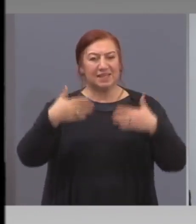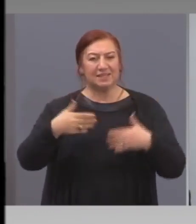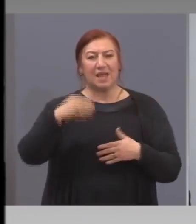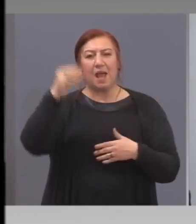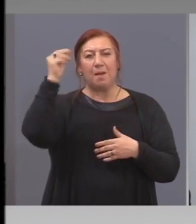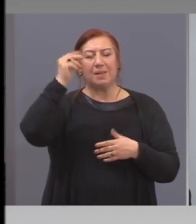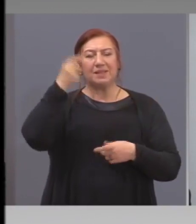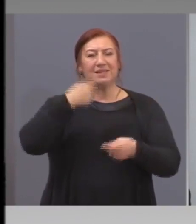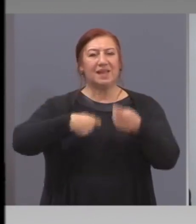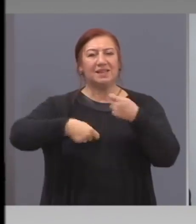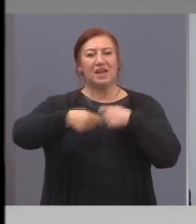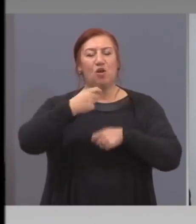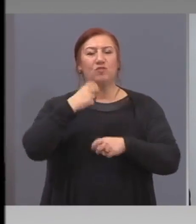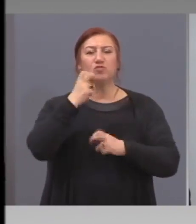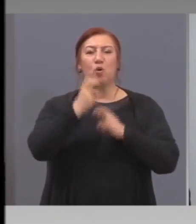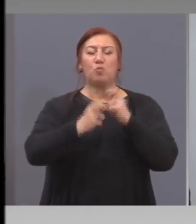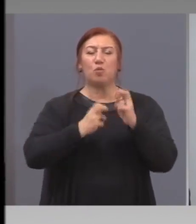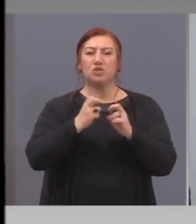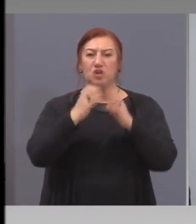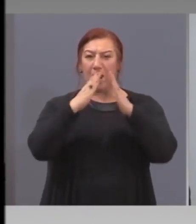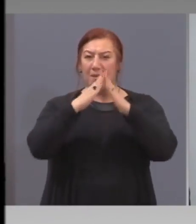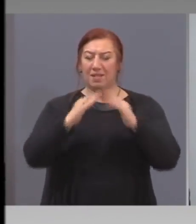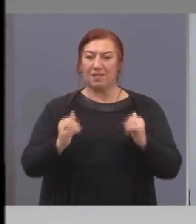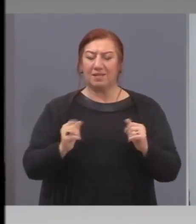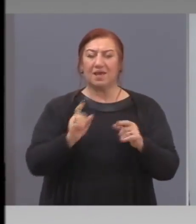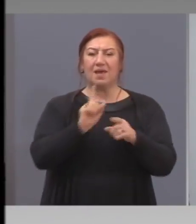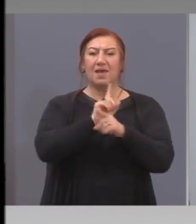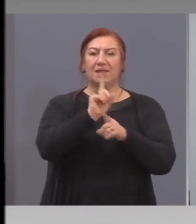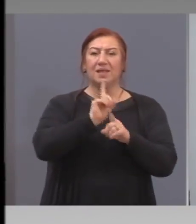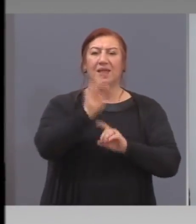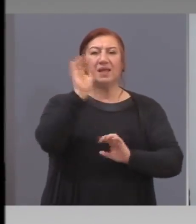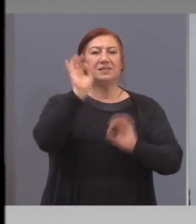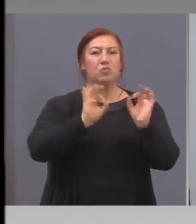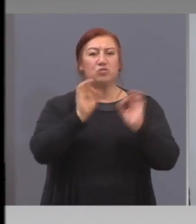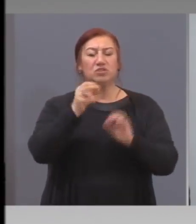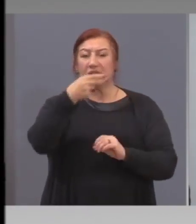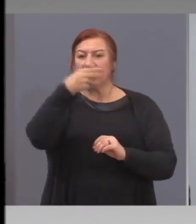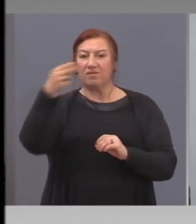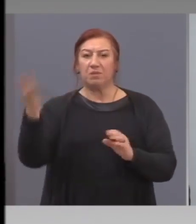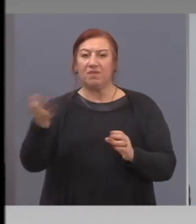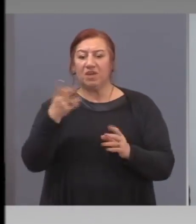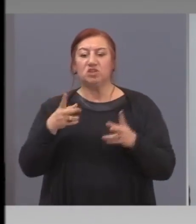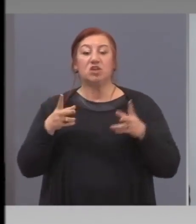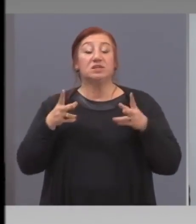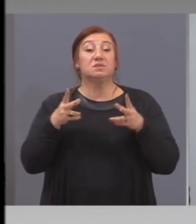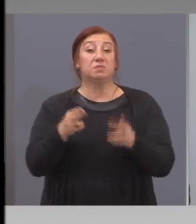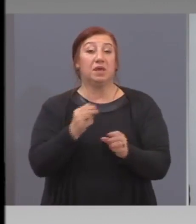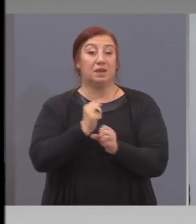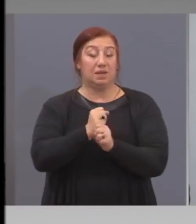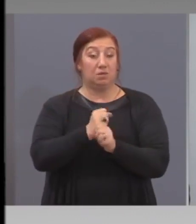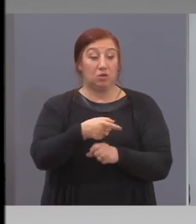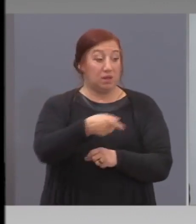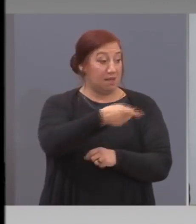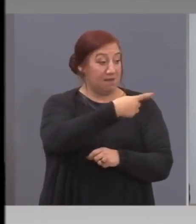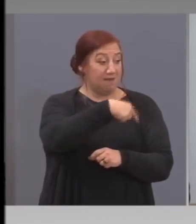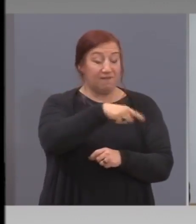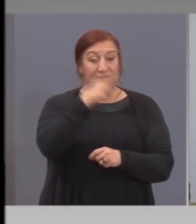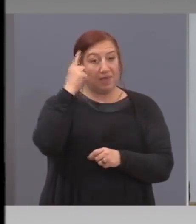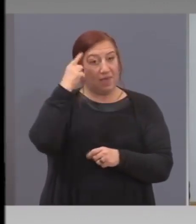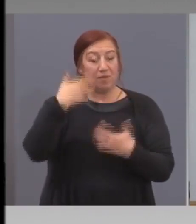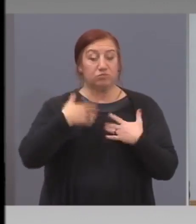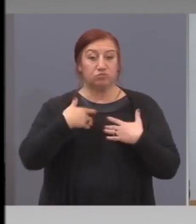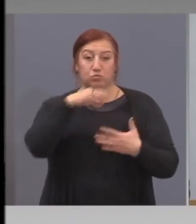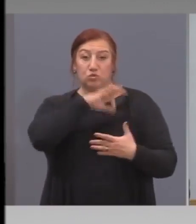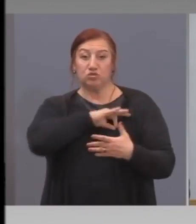облична палата за 12% фирми, които са спрели да работят. Имате ли вече информация в кои сектори, съвсем за